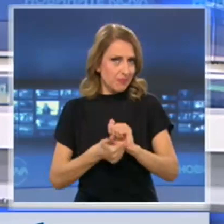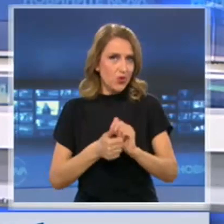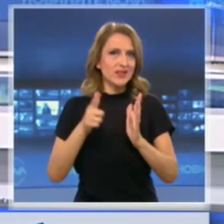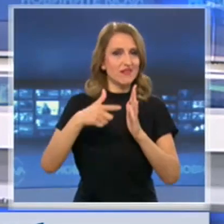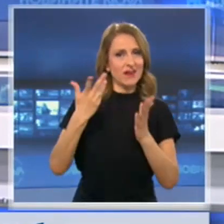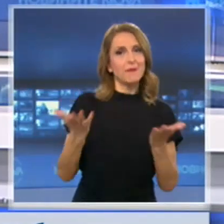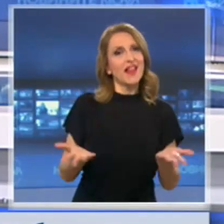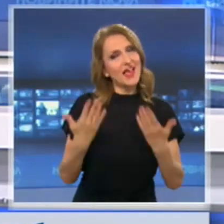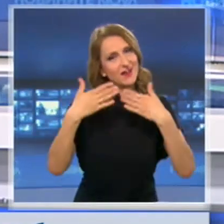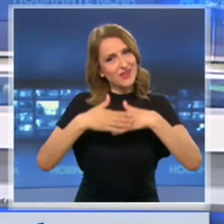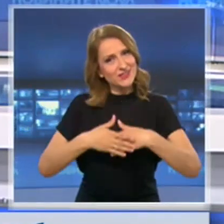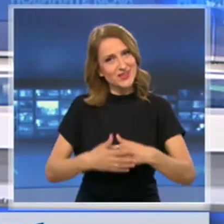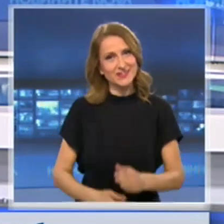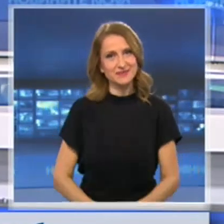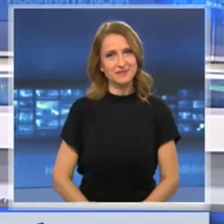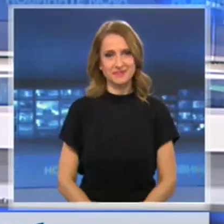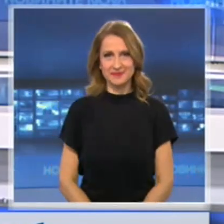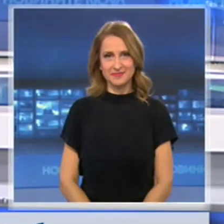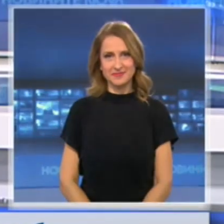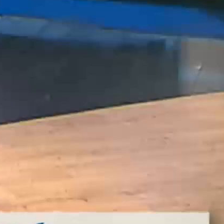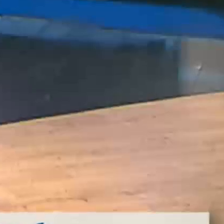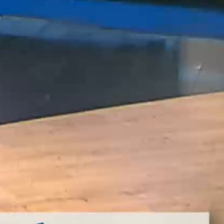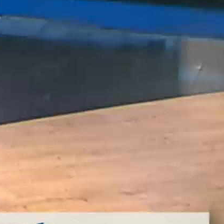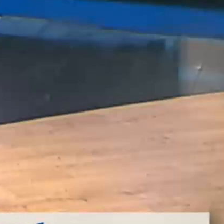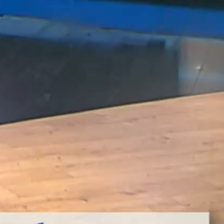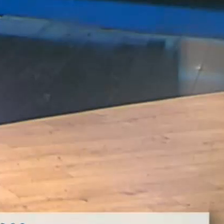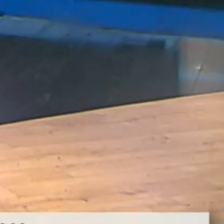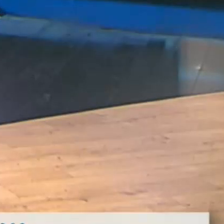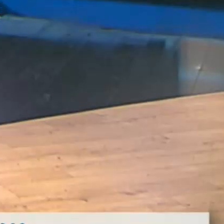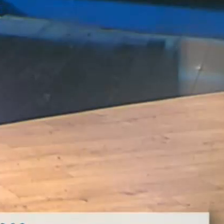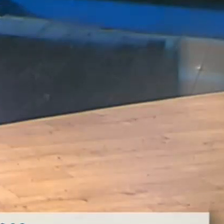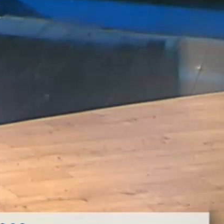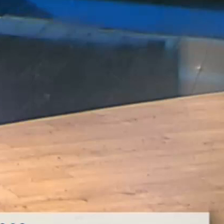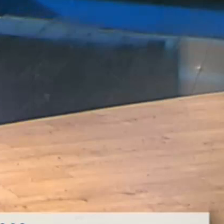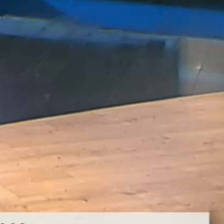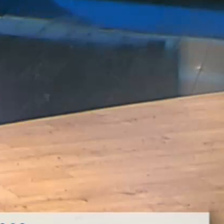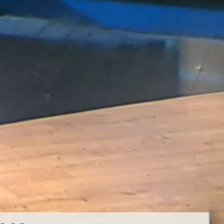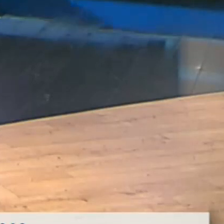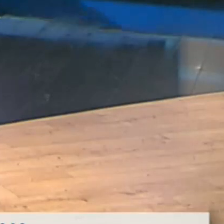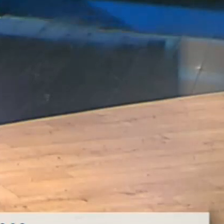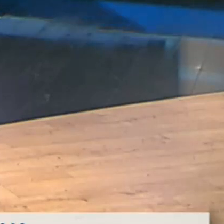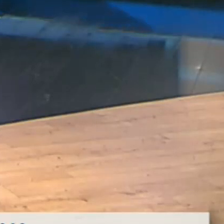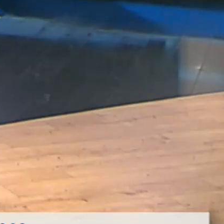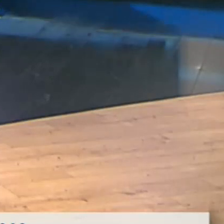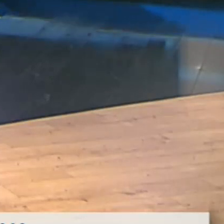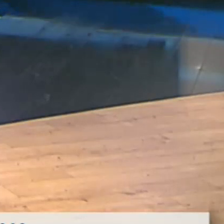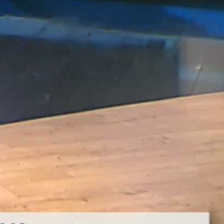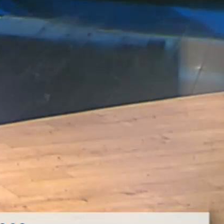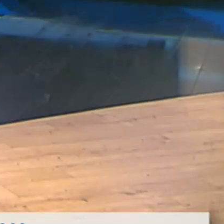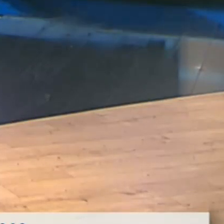времето. Лека вечер от нас. Хубавето. В интернет новините са на нова.бг.